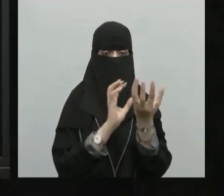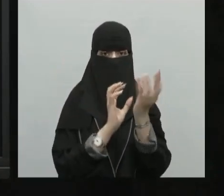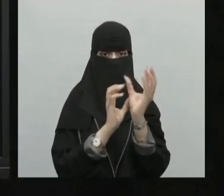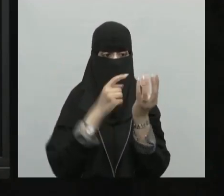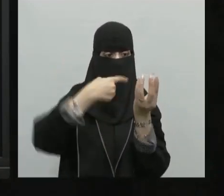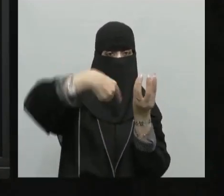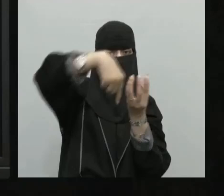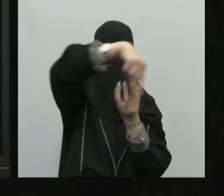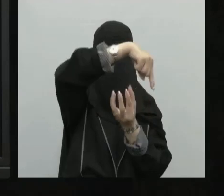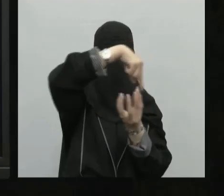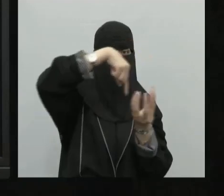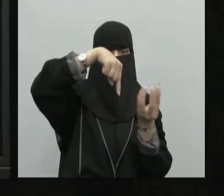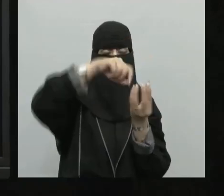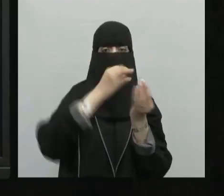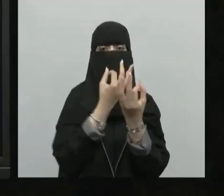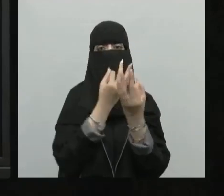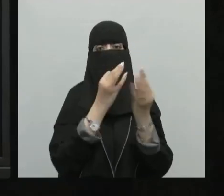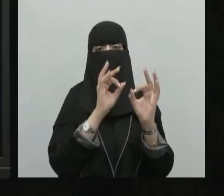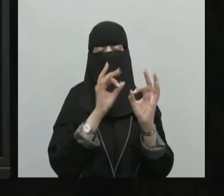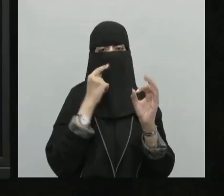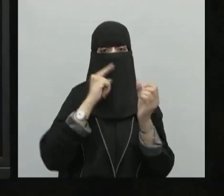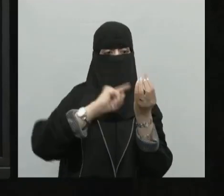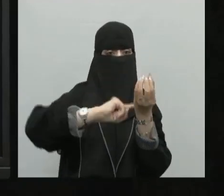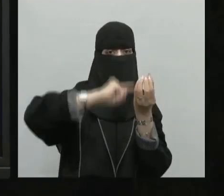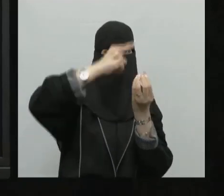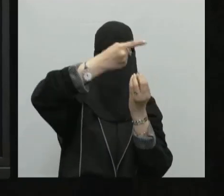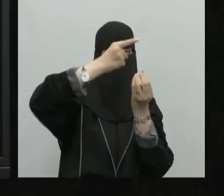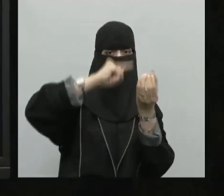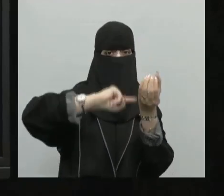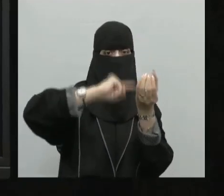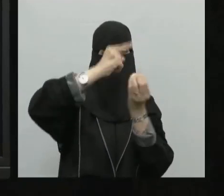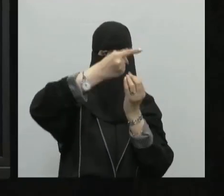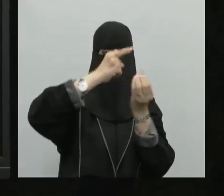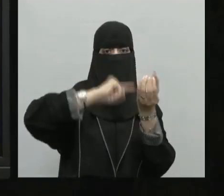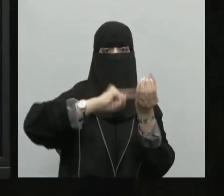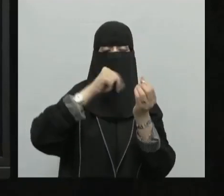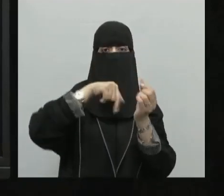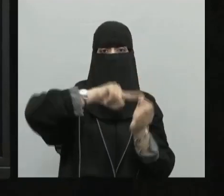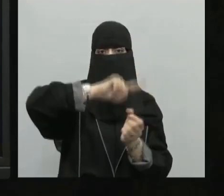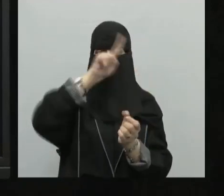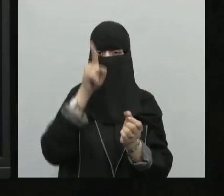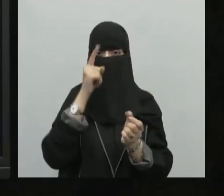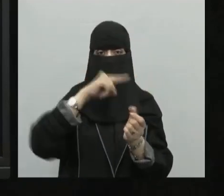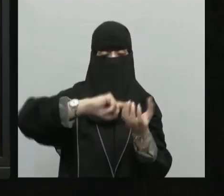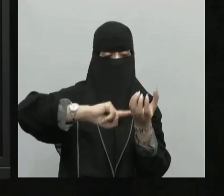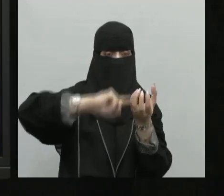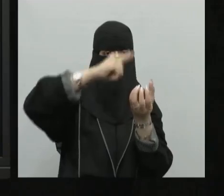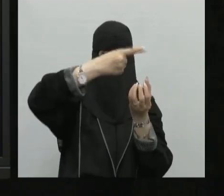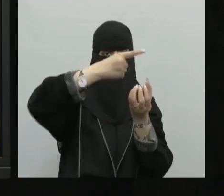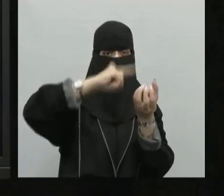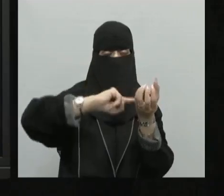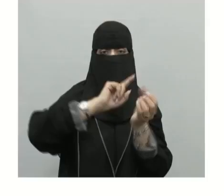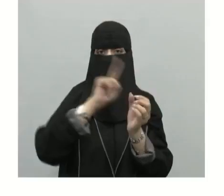بينما خطوط الطول هي عبارة عن دائرة غير مكتملة أو خط دائري